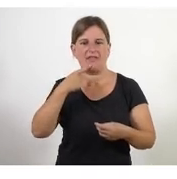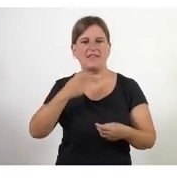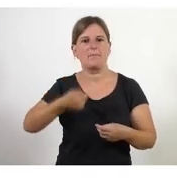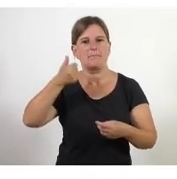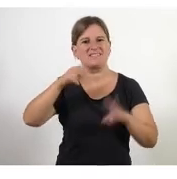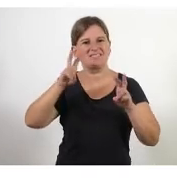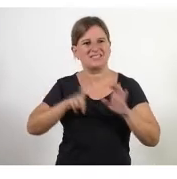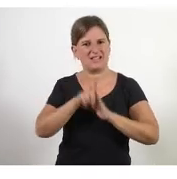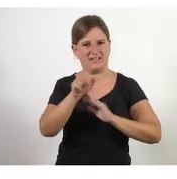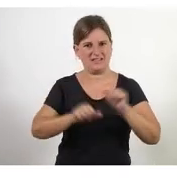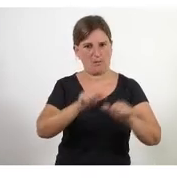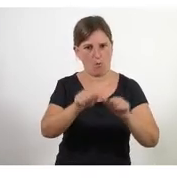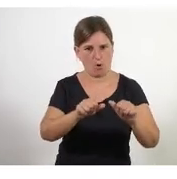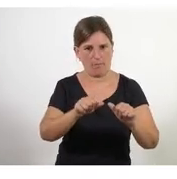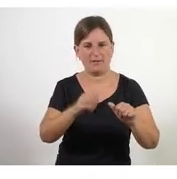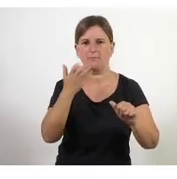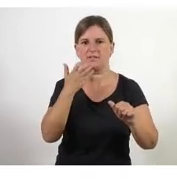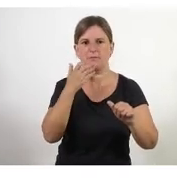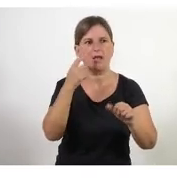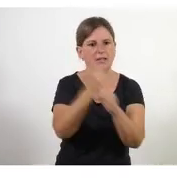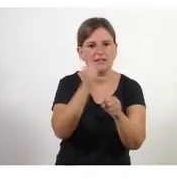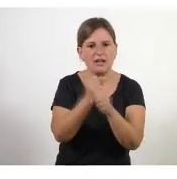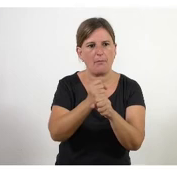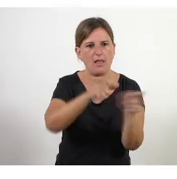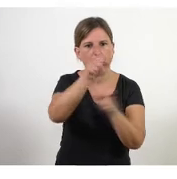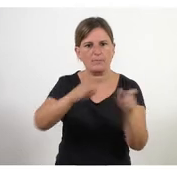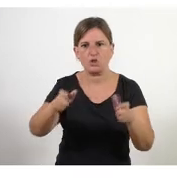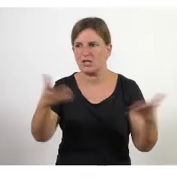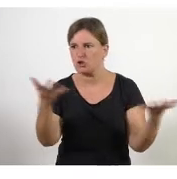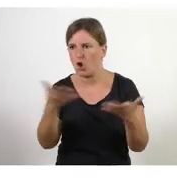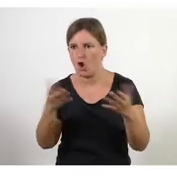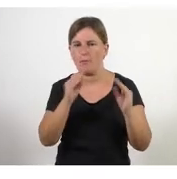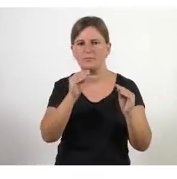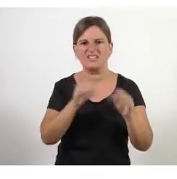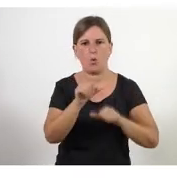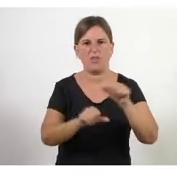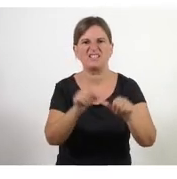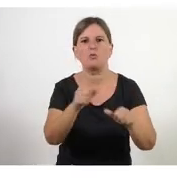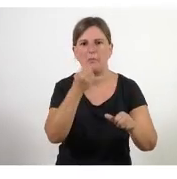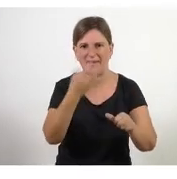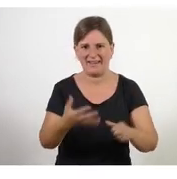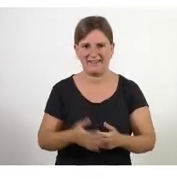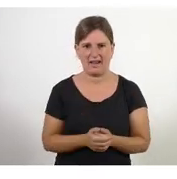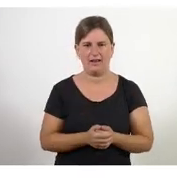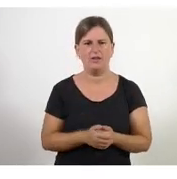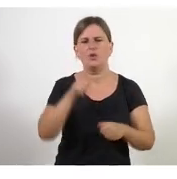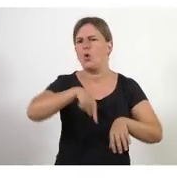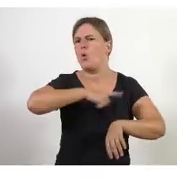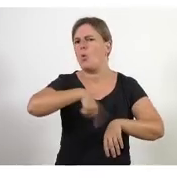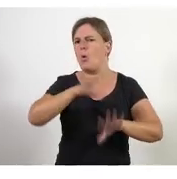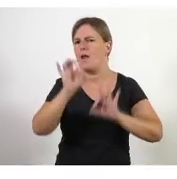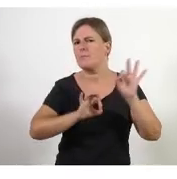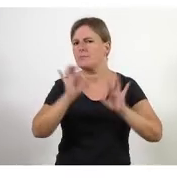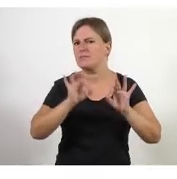temps dedicat a veure com estan treballant les persones quin és el teu seu desenvolupament quant de temps dediques a la